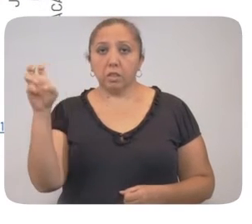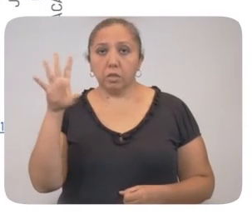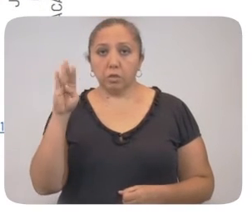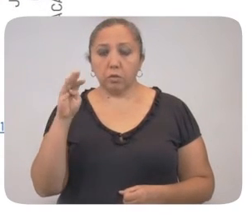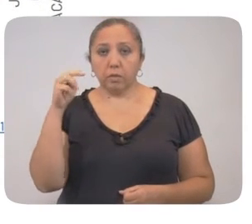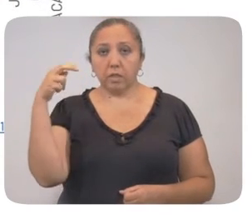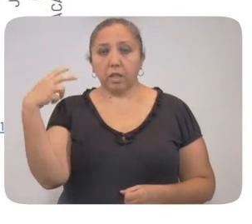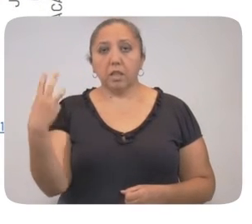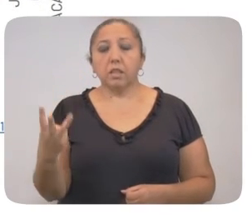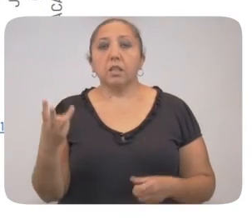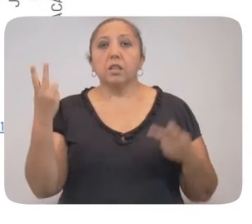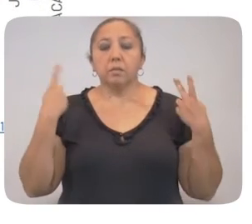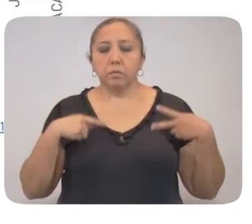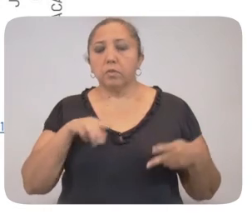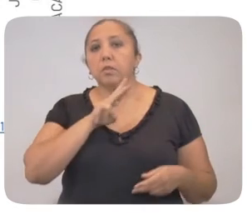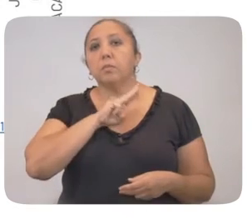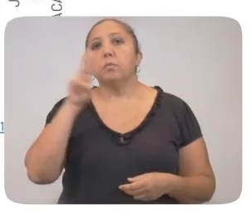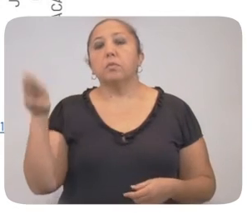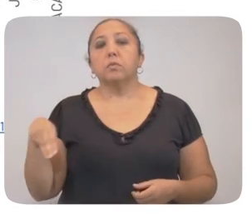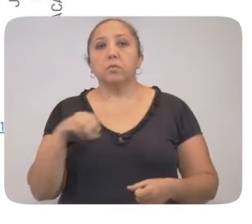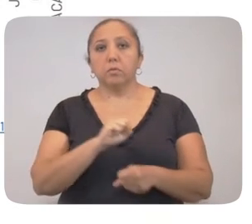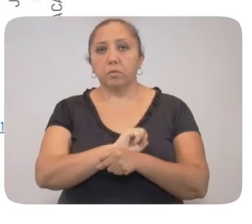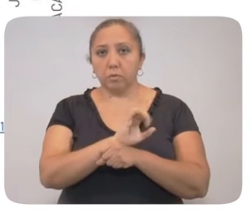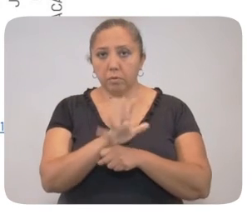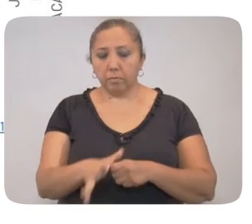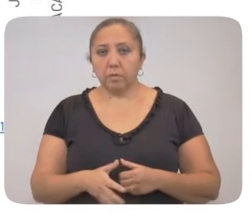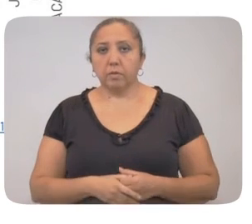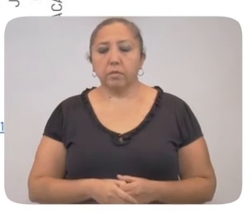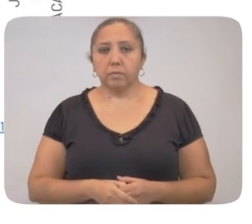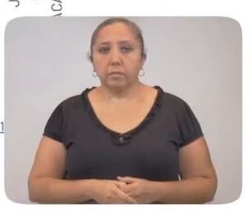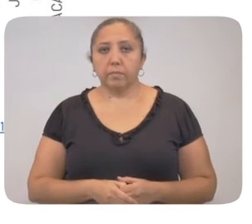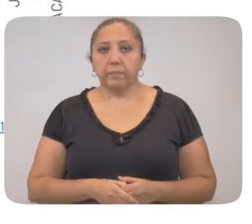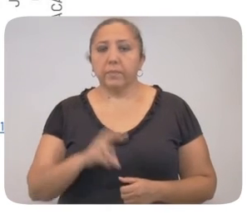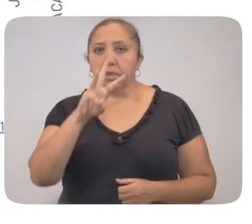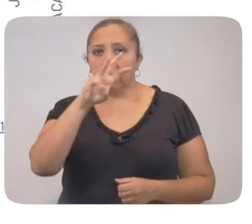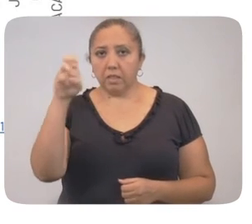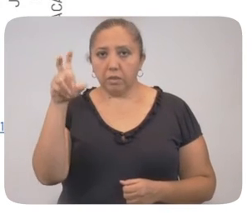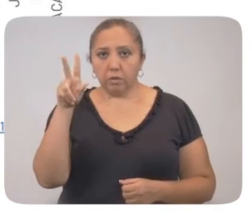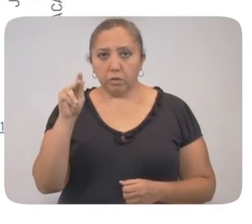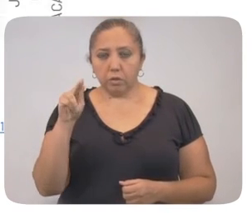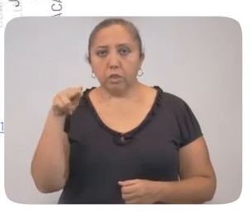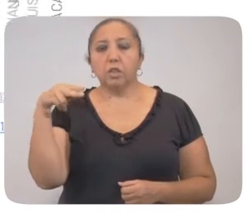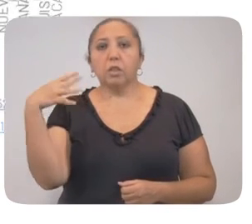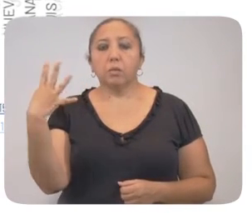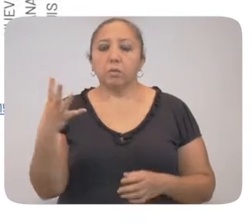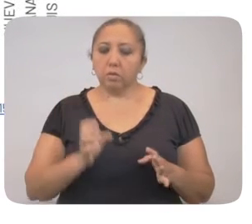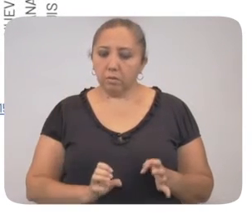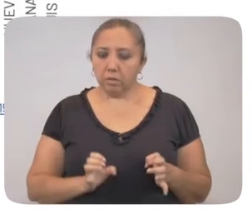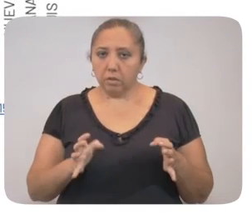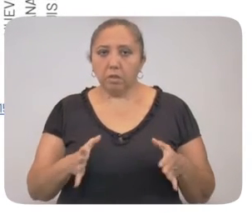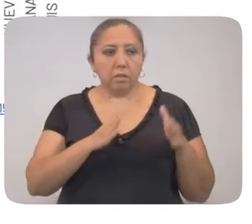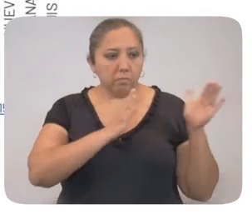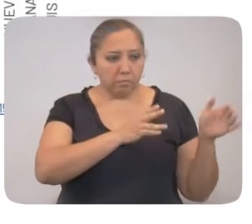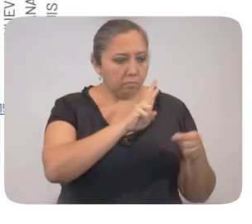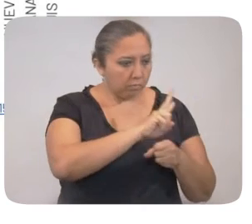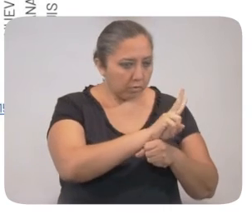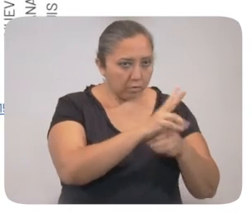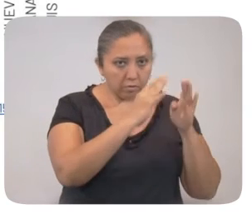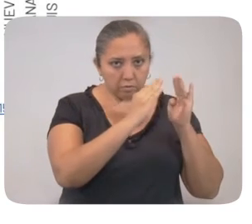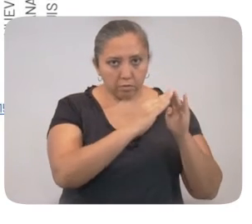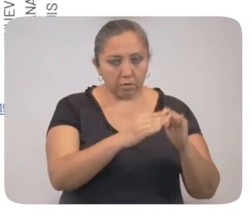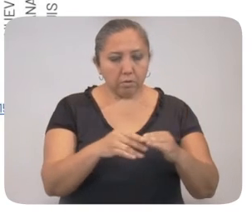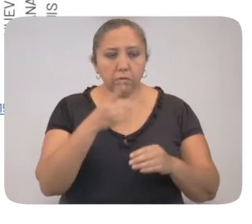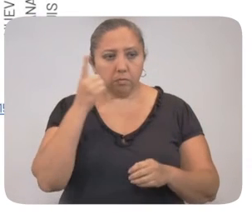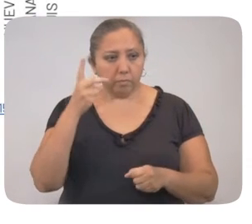Kalano, ete tushak altalo mantas tumenu sakiyajilo, umolaito olal. Uyala 219 juntulule, kalano ujumpuli